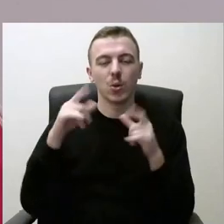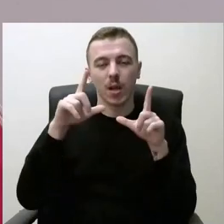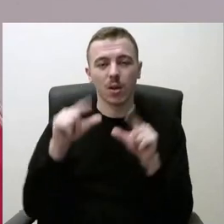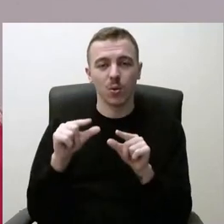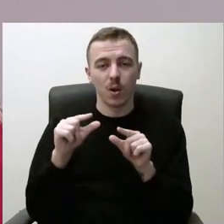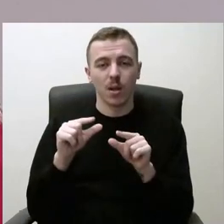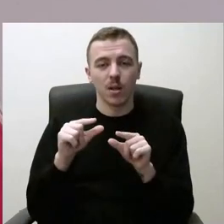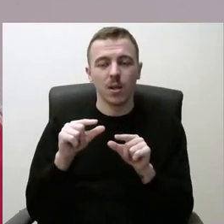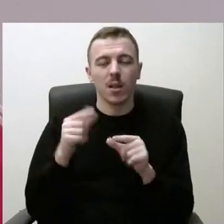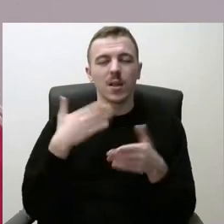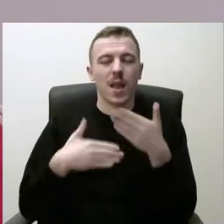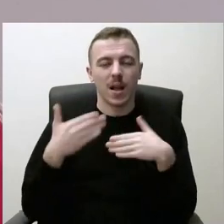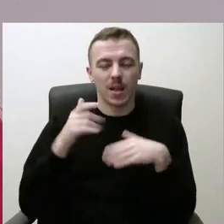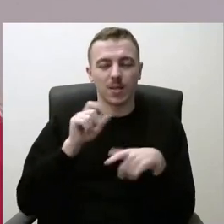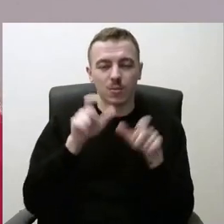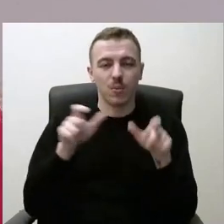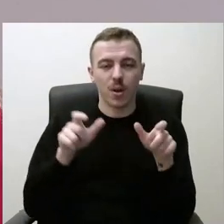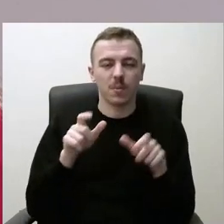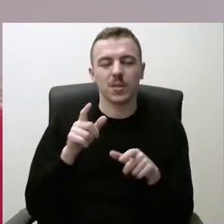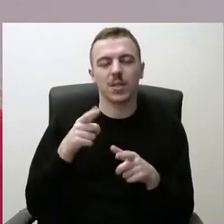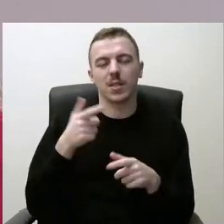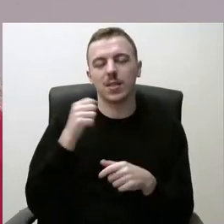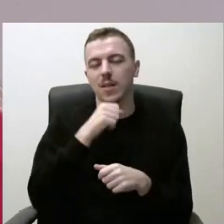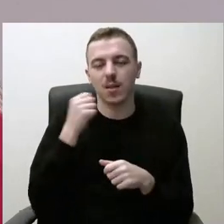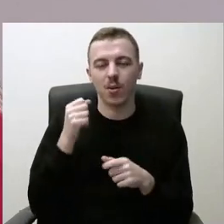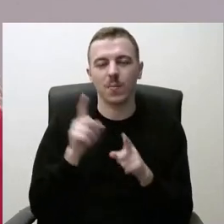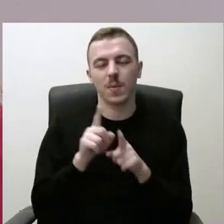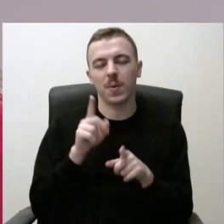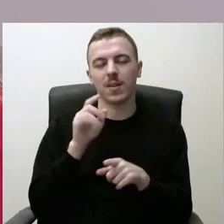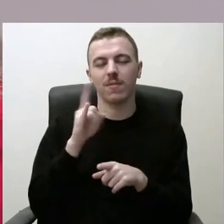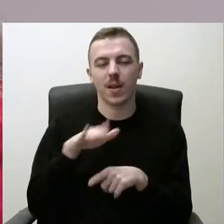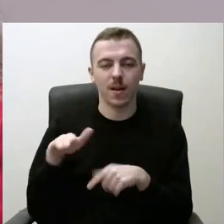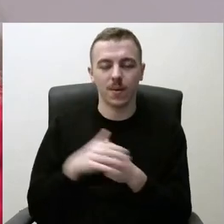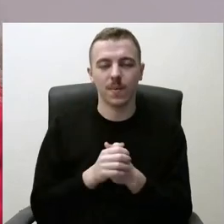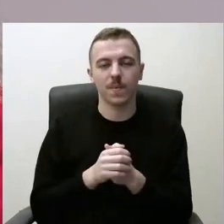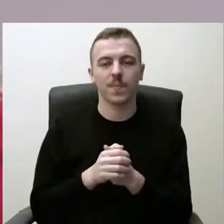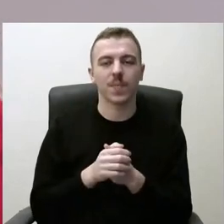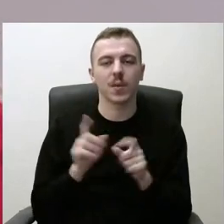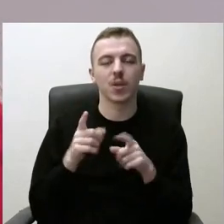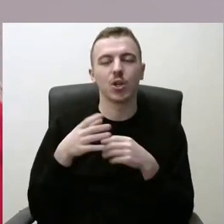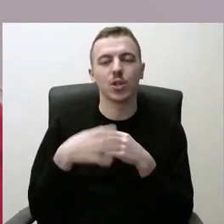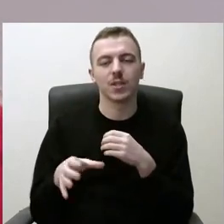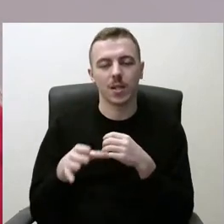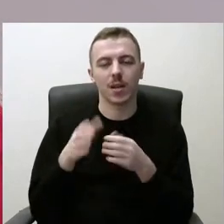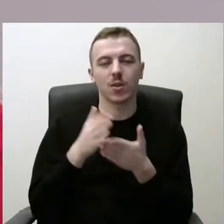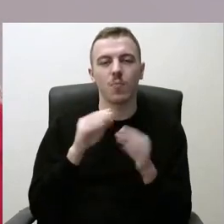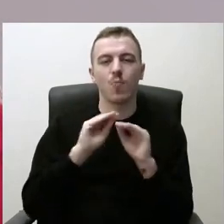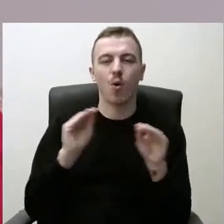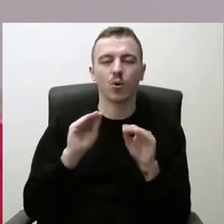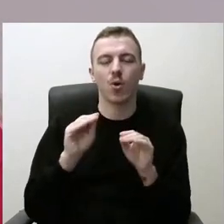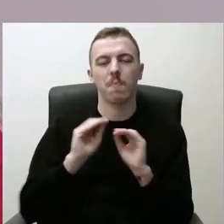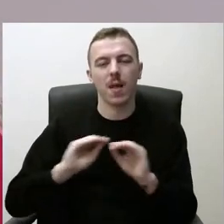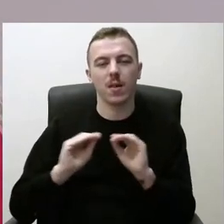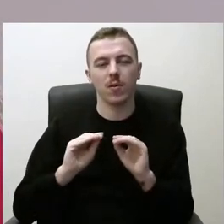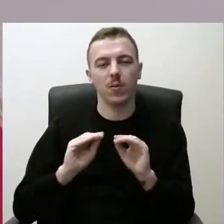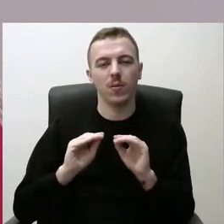negalė turintiems žmonėms, seniorom ar moksleiviam. išskiriant kai kurias grupės, kaip mokytojai, pedagogų,